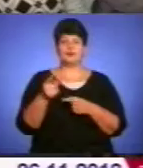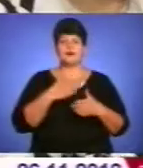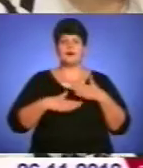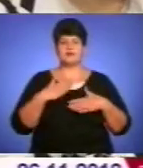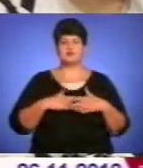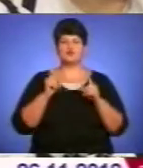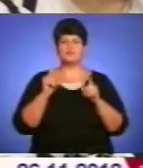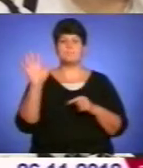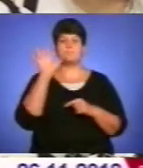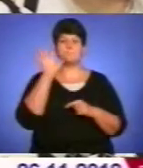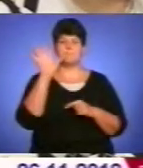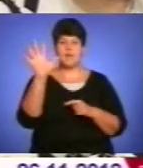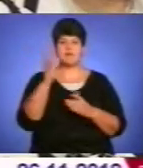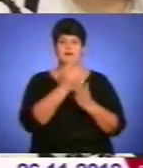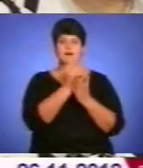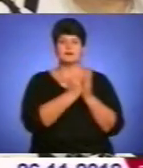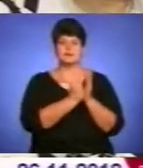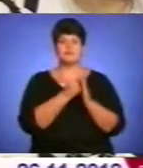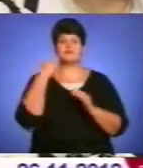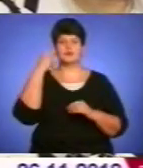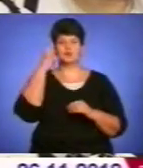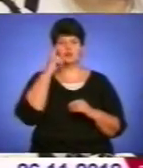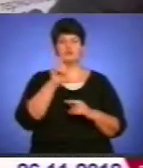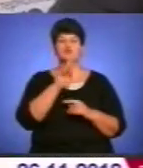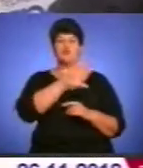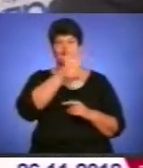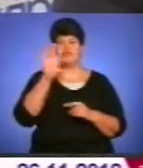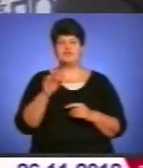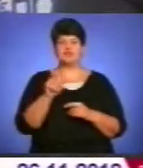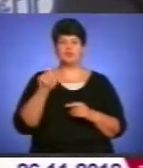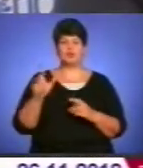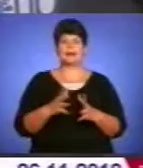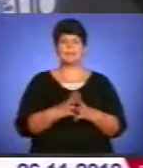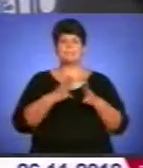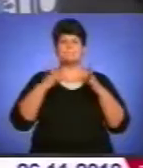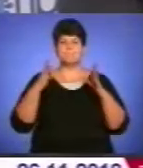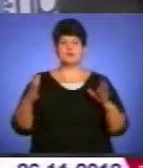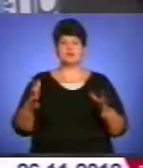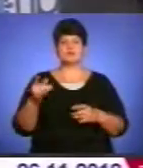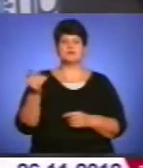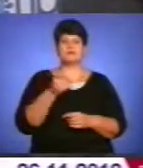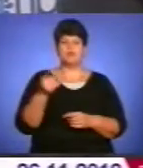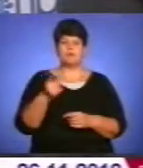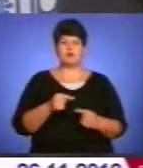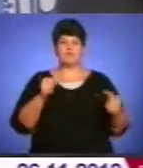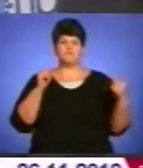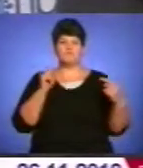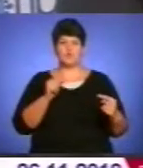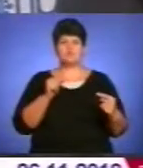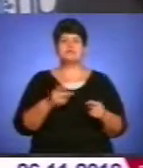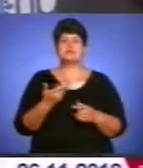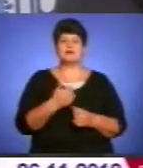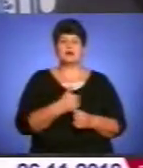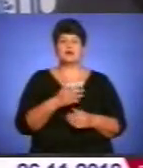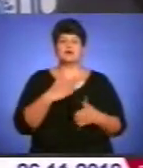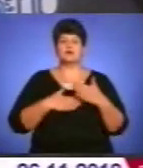кандидатів, я думаю, що усі люди, котрі сьогодні, а їх більшість на Тернопіллі в опозиції, раді